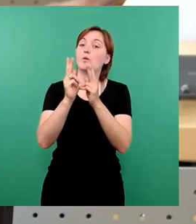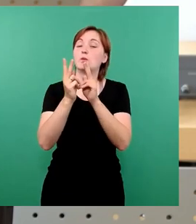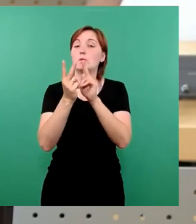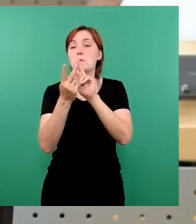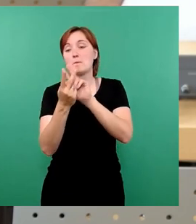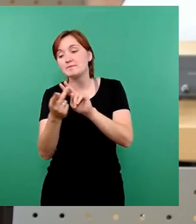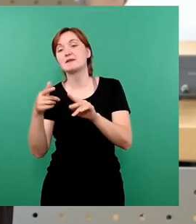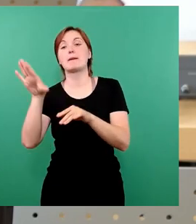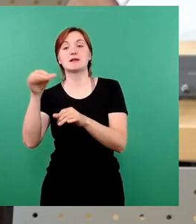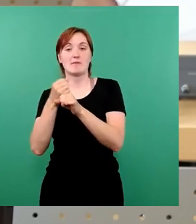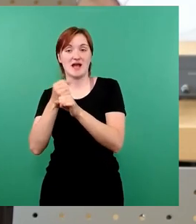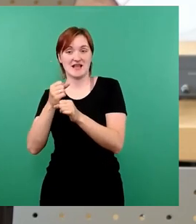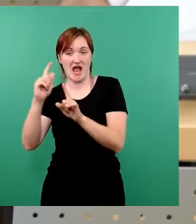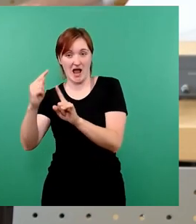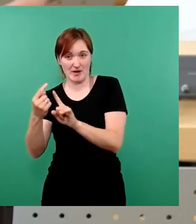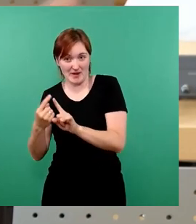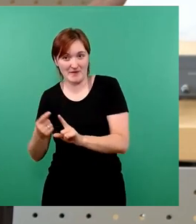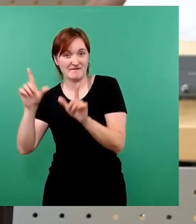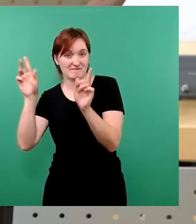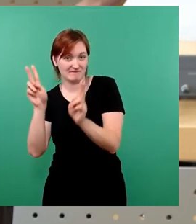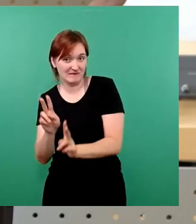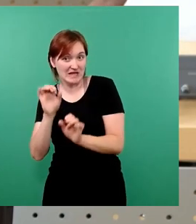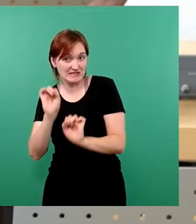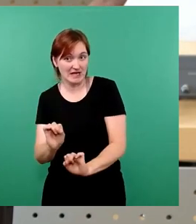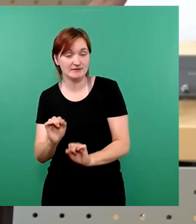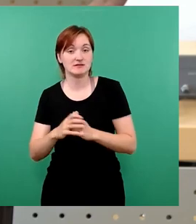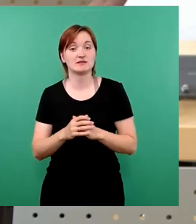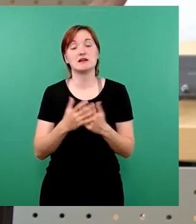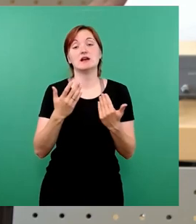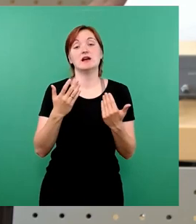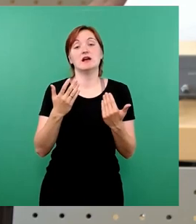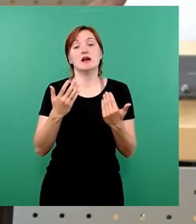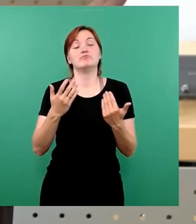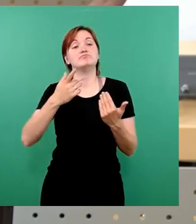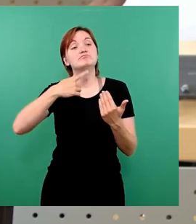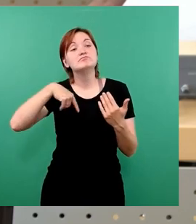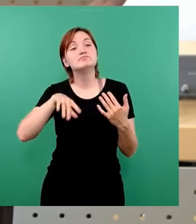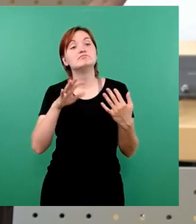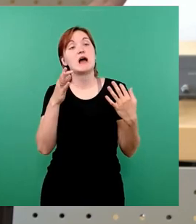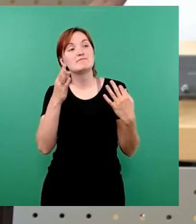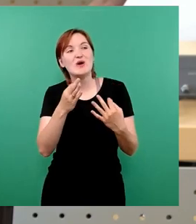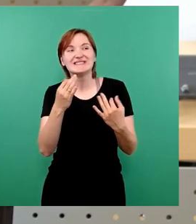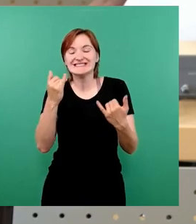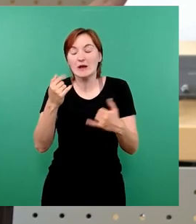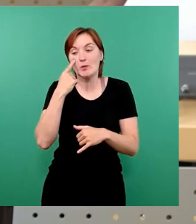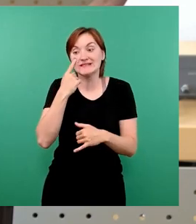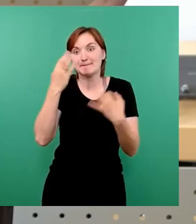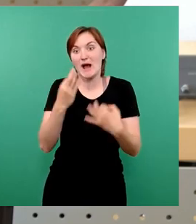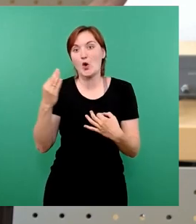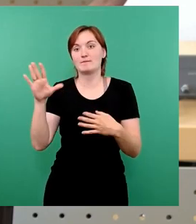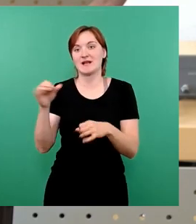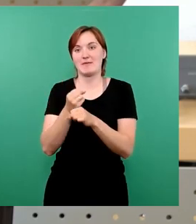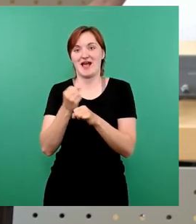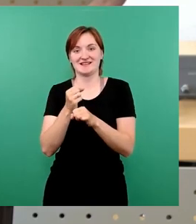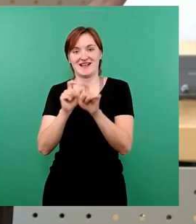Bürgermeister für Wirtschaft und Digitalisierung und Personal, dass da was passiert. Wir brauchen aber unser Personal, wir müssen es halten in einer wachsenden Stadt,